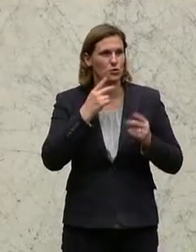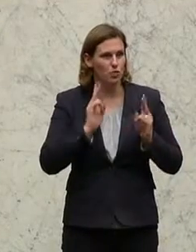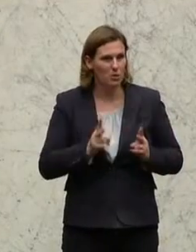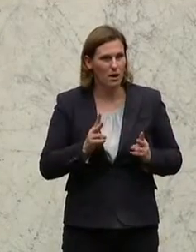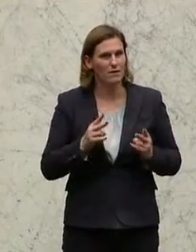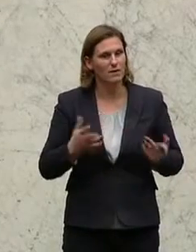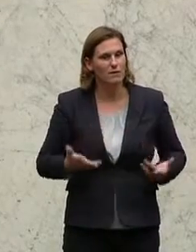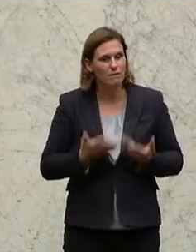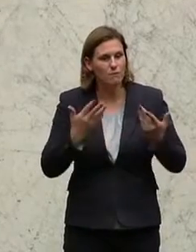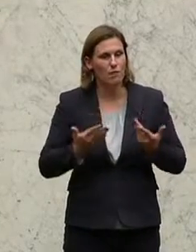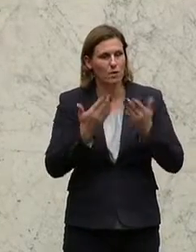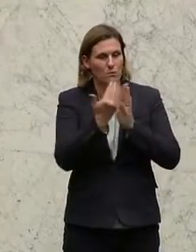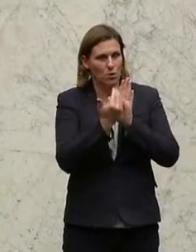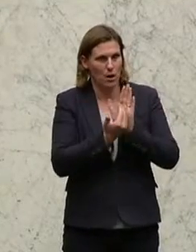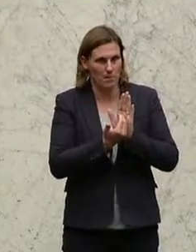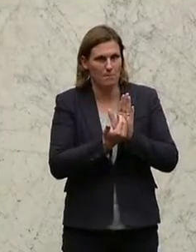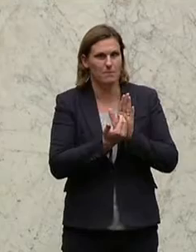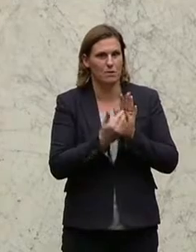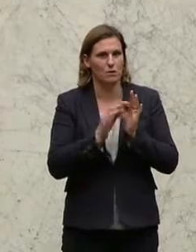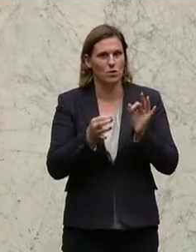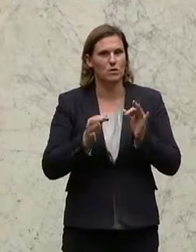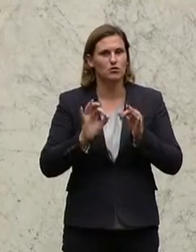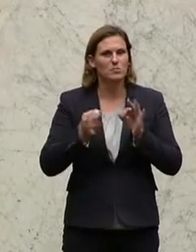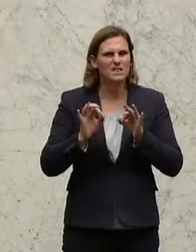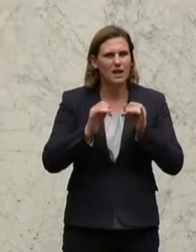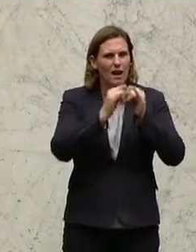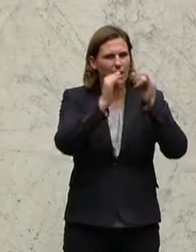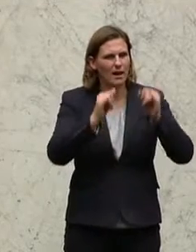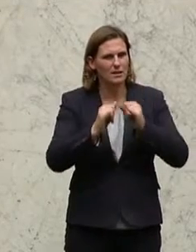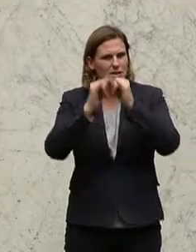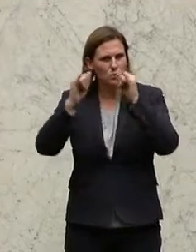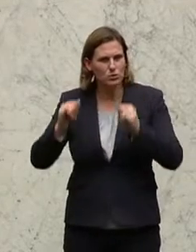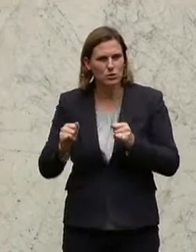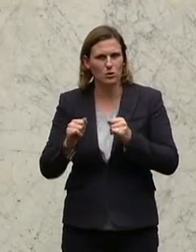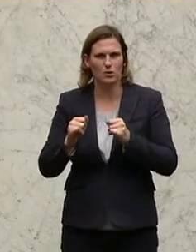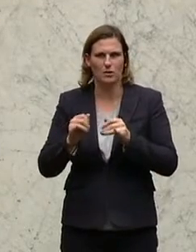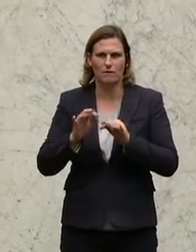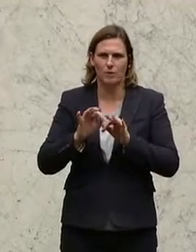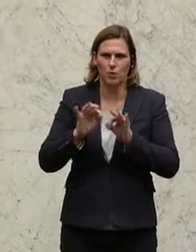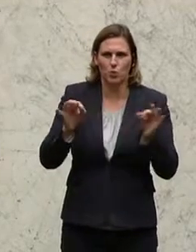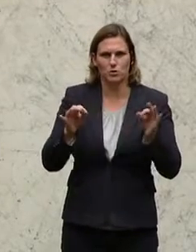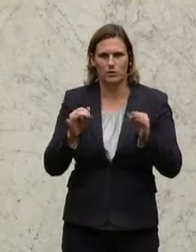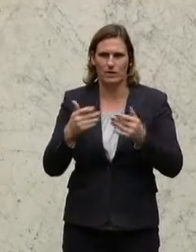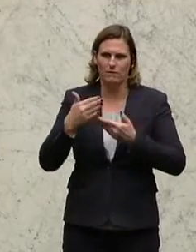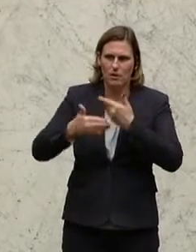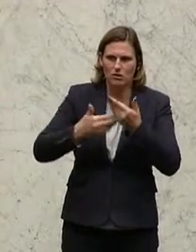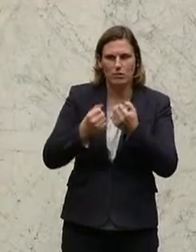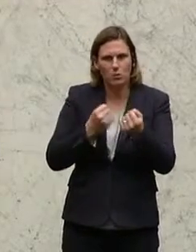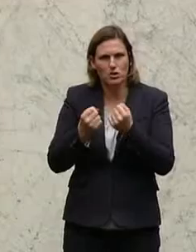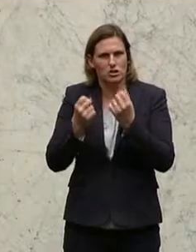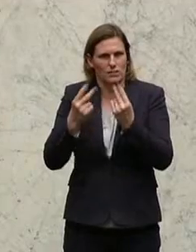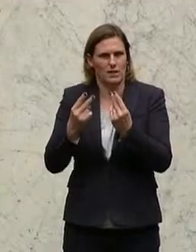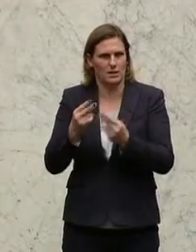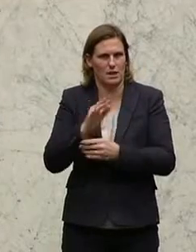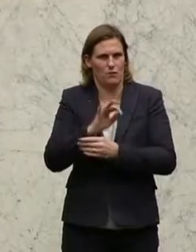Förderprogramm für spezielle Institutionen, die also ein gutes Standbein, wirtschaftspolitisch ein gutes